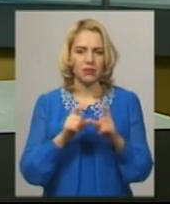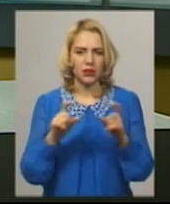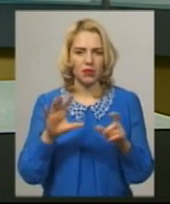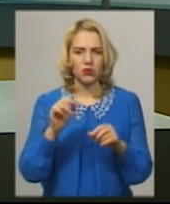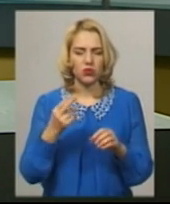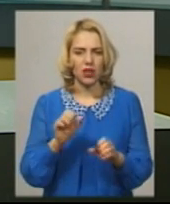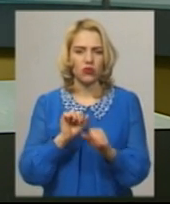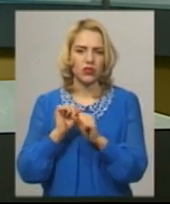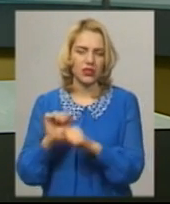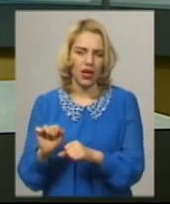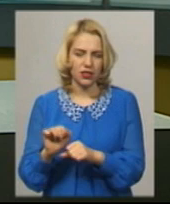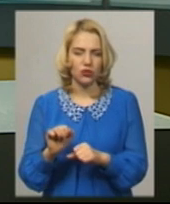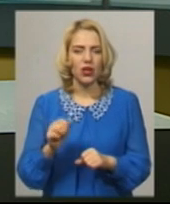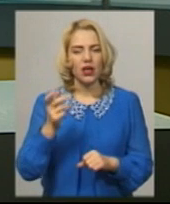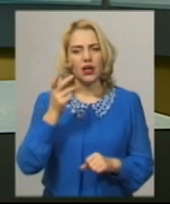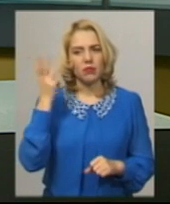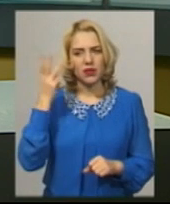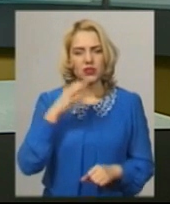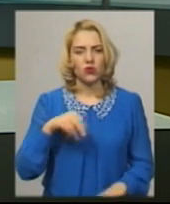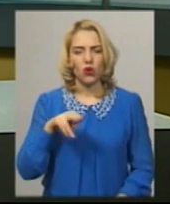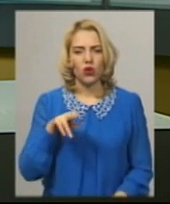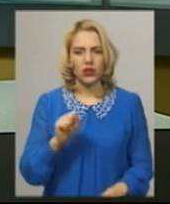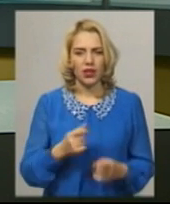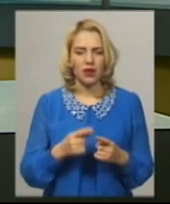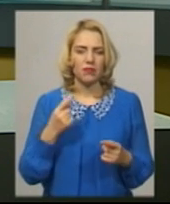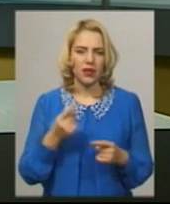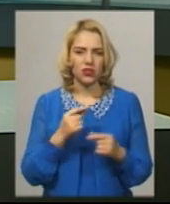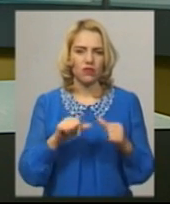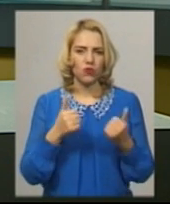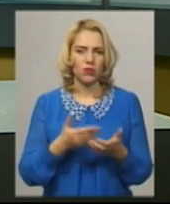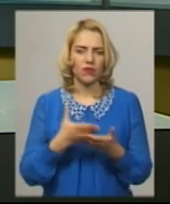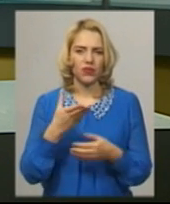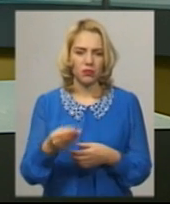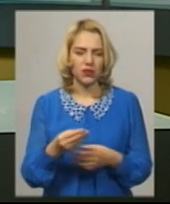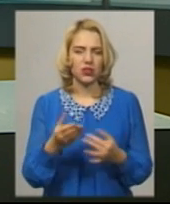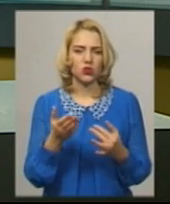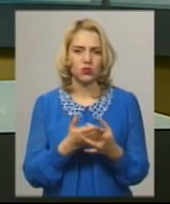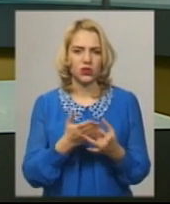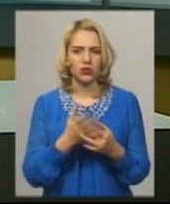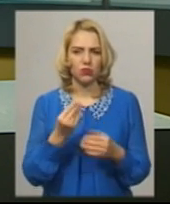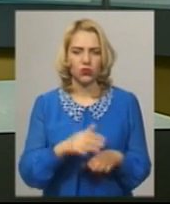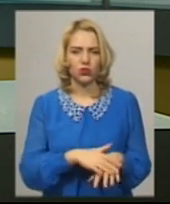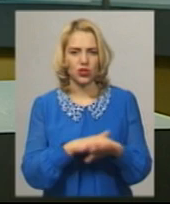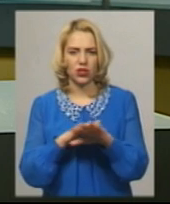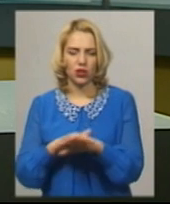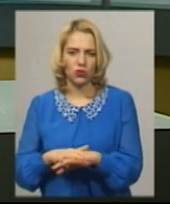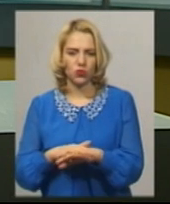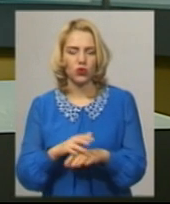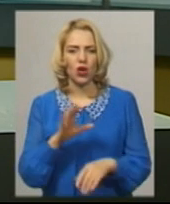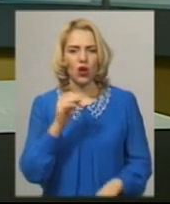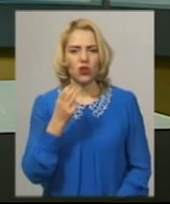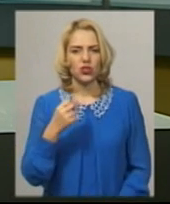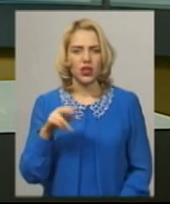соціального захисту Хмельницької ОДА Вадим Маруняк. І додає, при першій формі виплати субсидії гроші зараховуються на рахунок